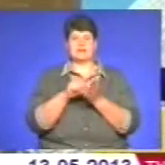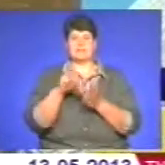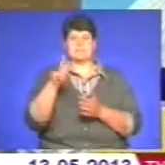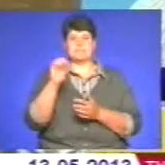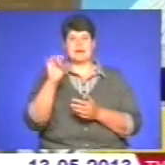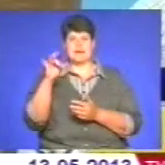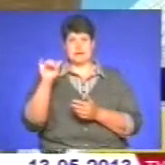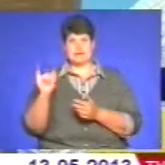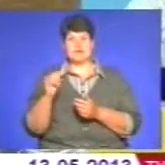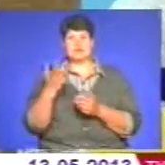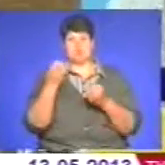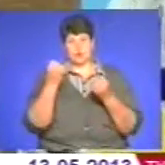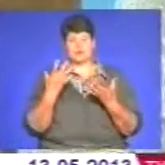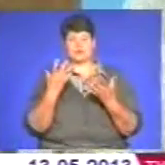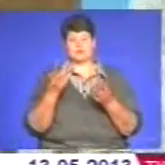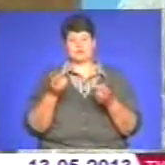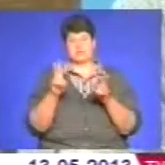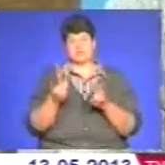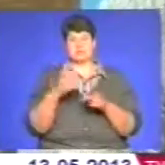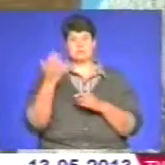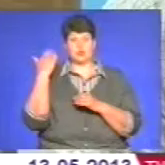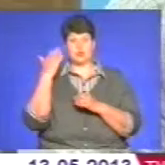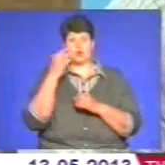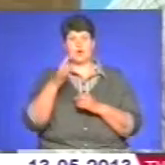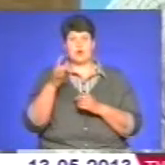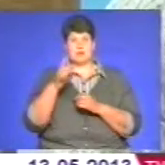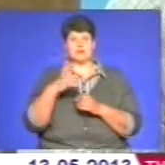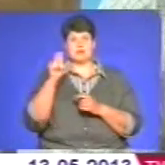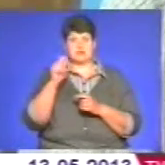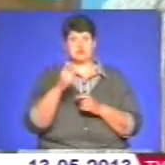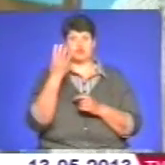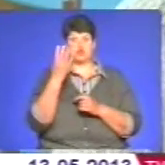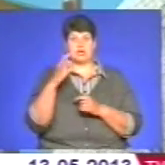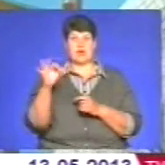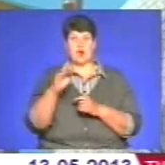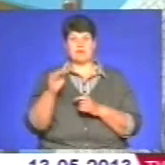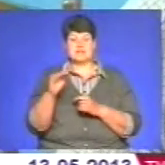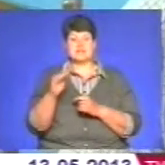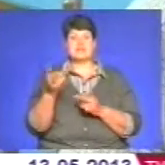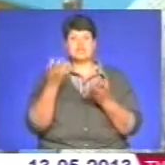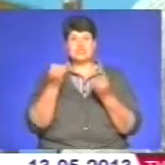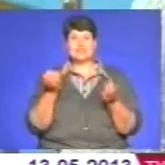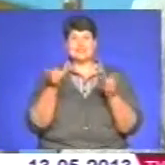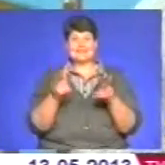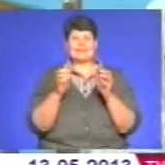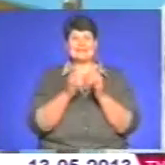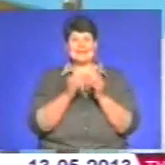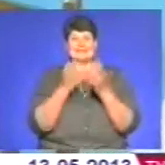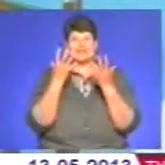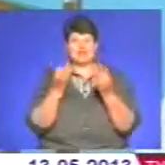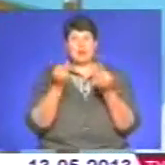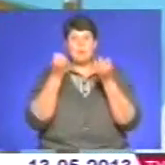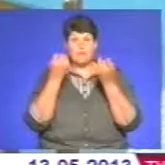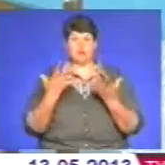Батумі, які просто залишаються. От нас минулого разу, коли вони приїжджали на 4 дні офіційно, вони ще залишилися на 10 днів просто